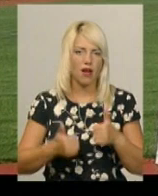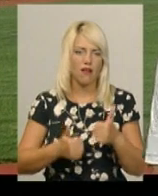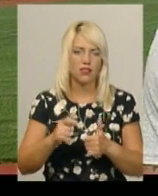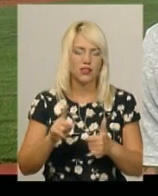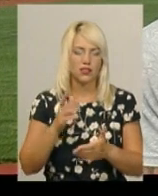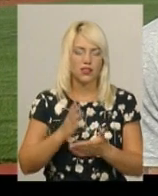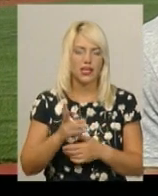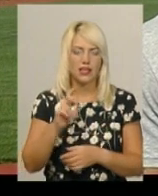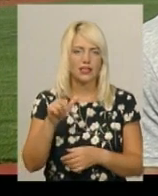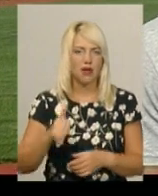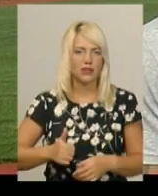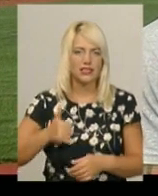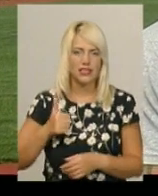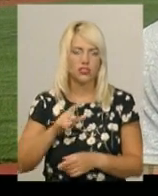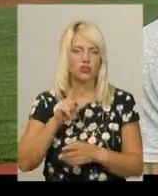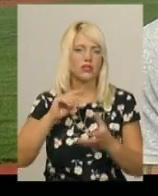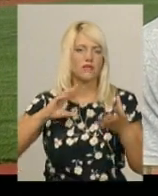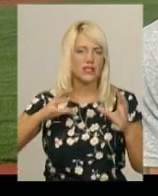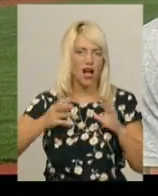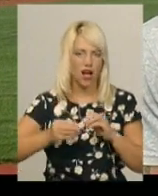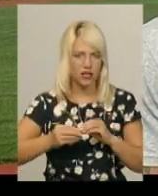за престижністю, і взагалі.